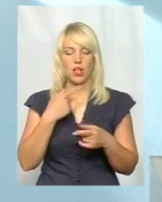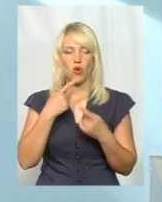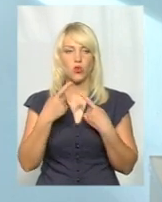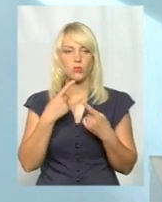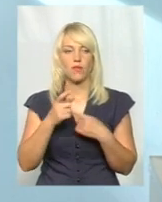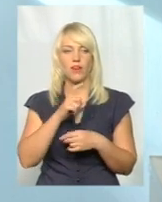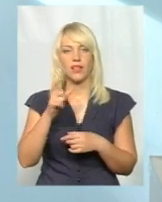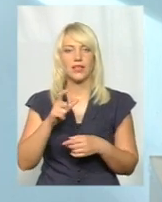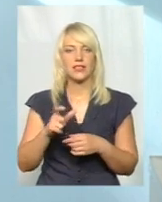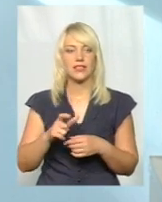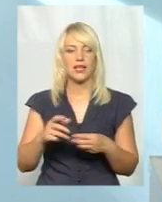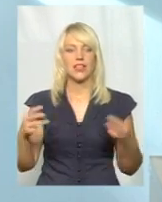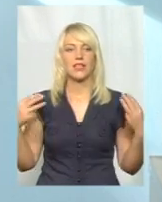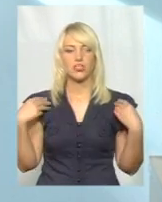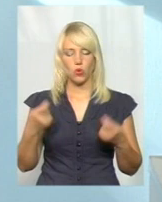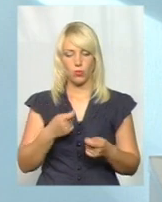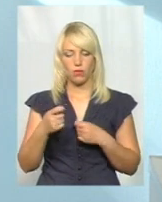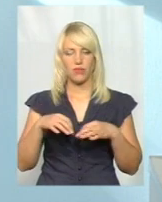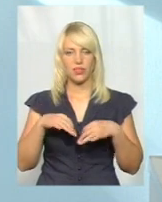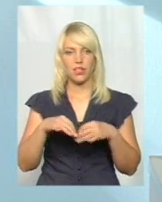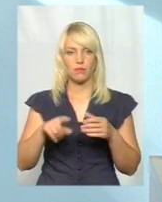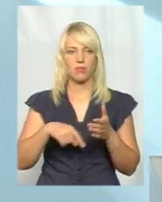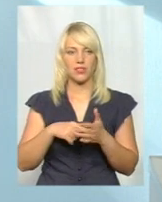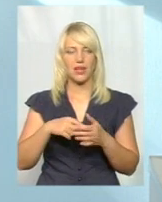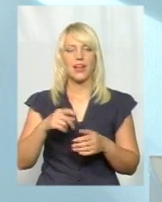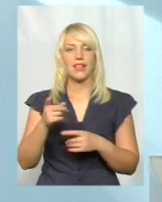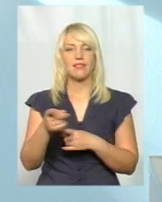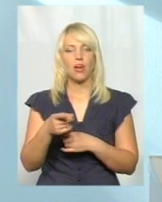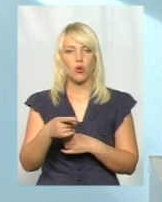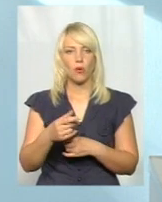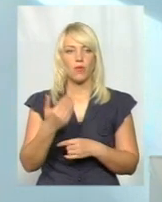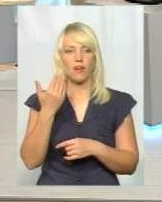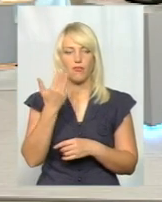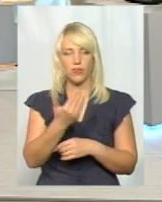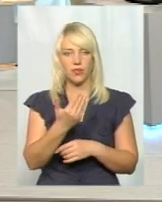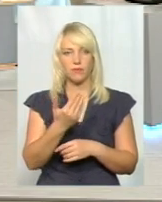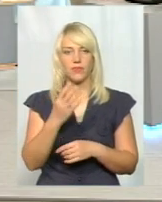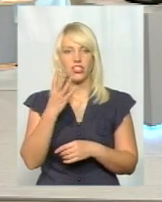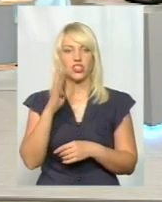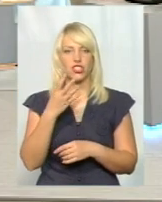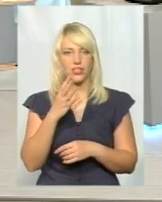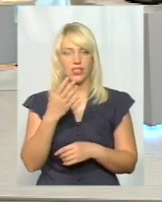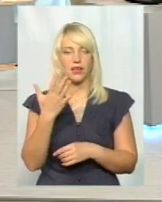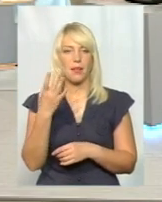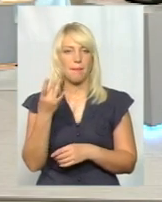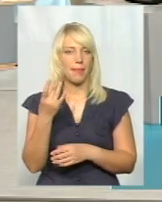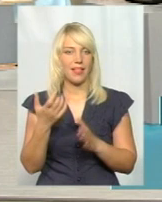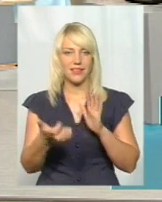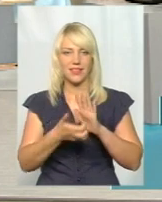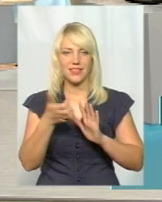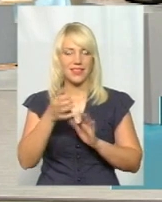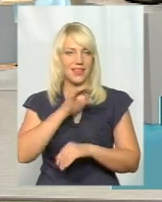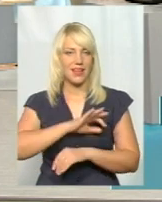начальником пільгового транспорту міста Тернополя. Вони їм 4-5 гривень нерентабельно перевізники